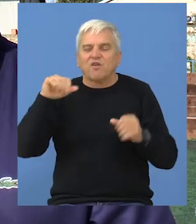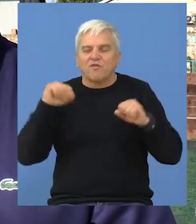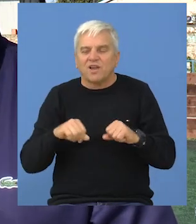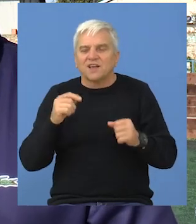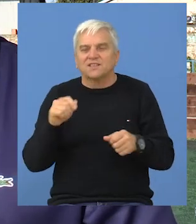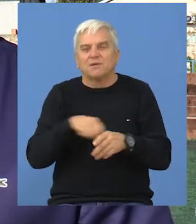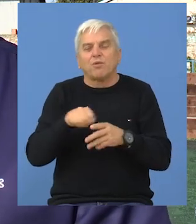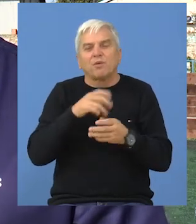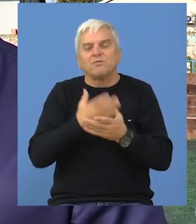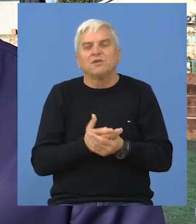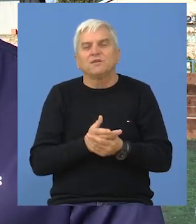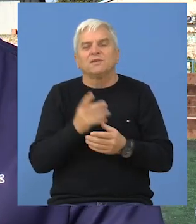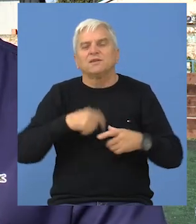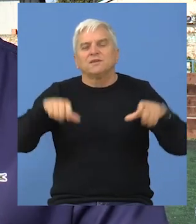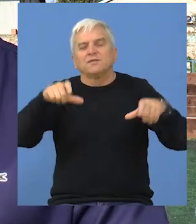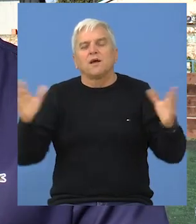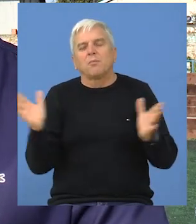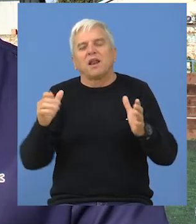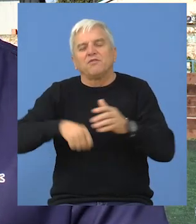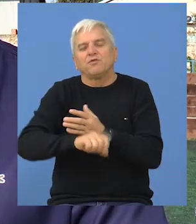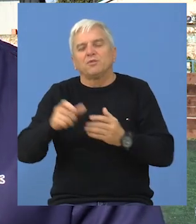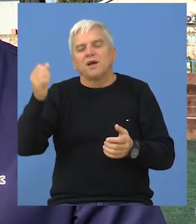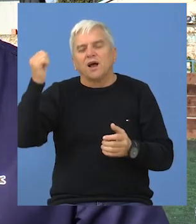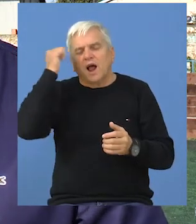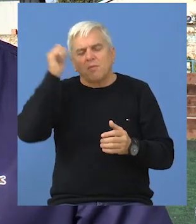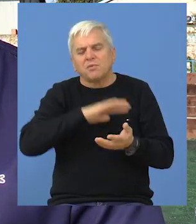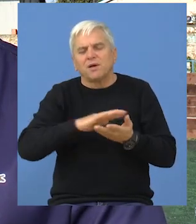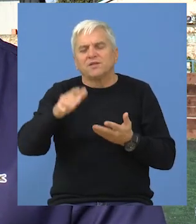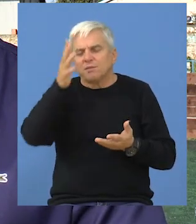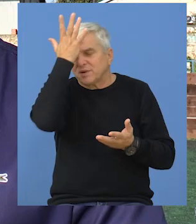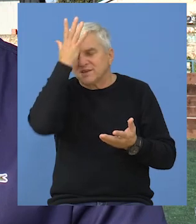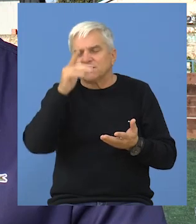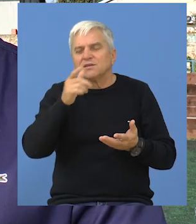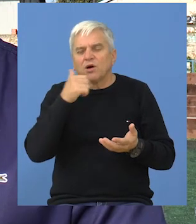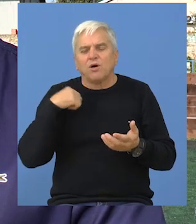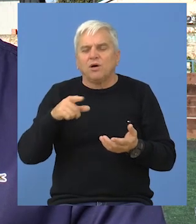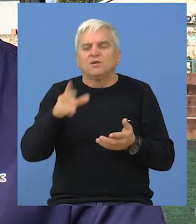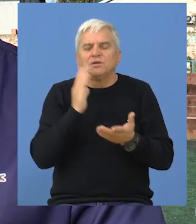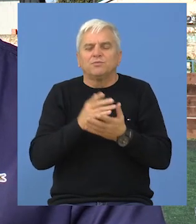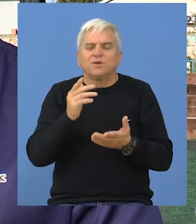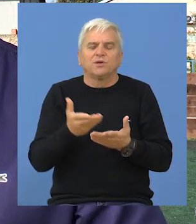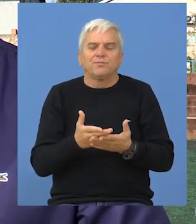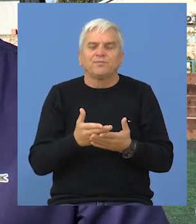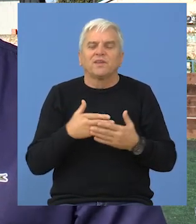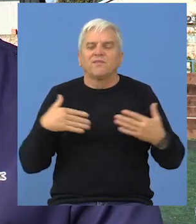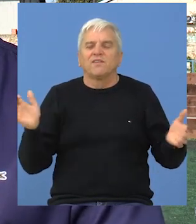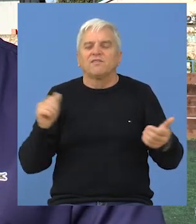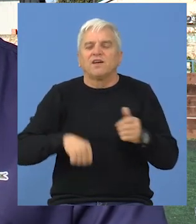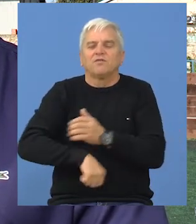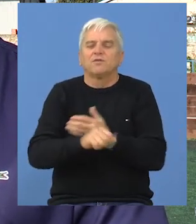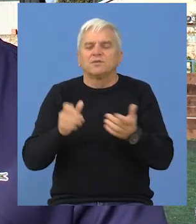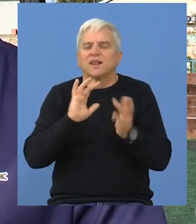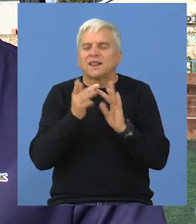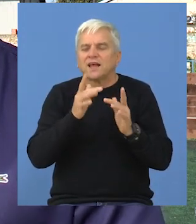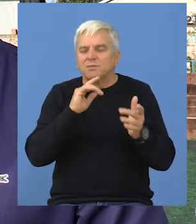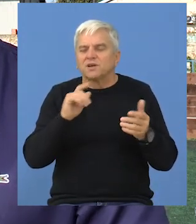znači sa višim nivojima vlasti i rekonstruišemo teren za mali futbal u Betonski koji se nalazi u Partizanu koji je godinama bio stecište